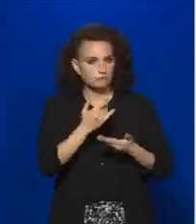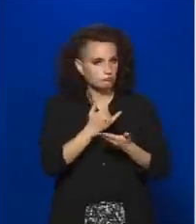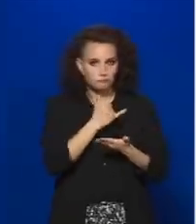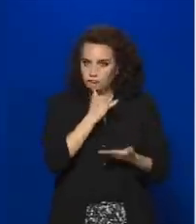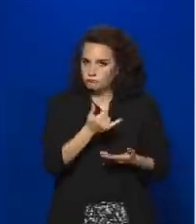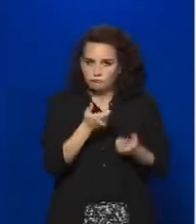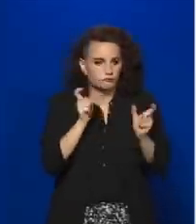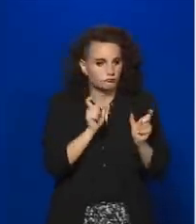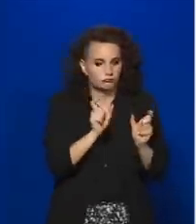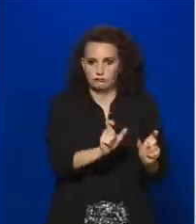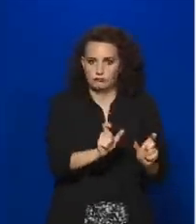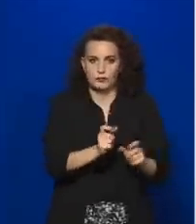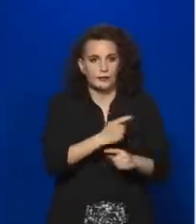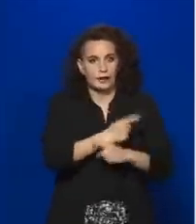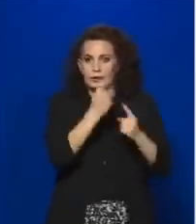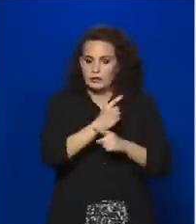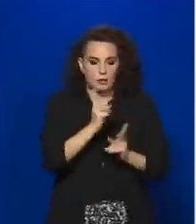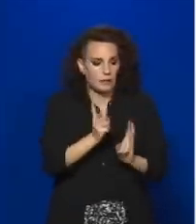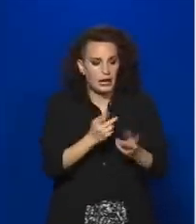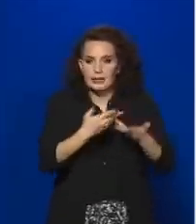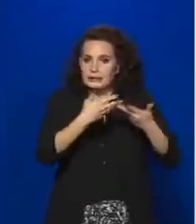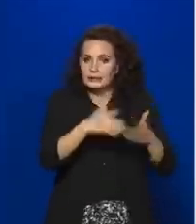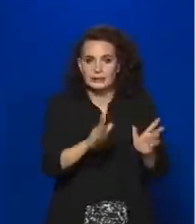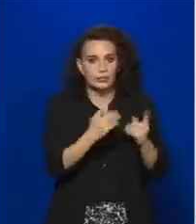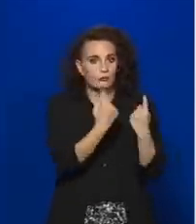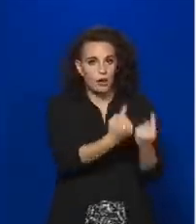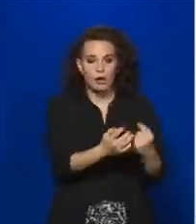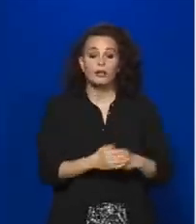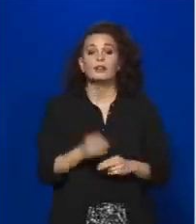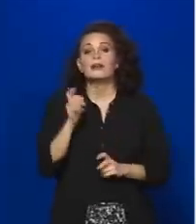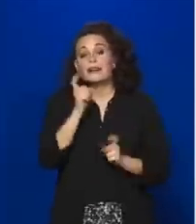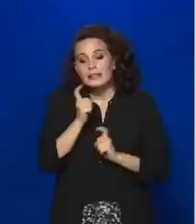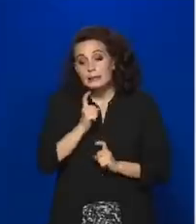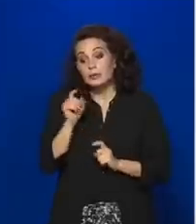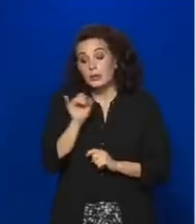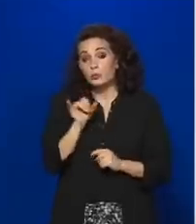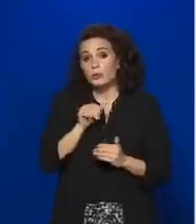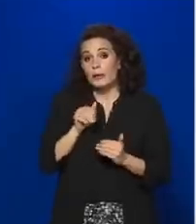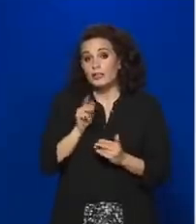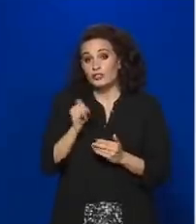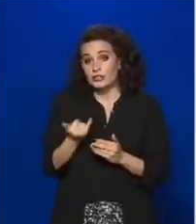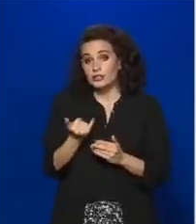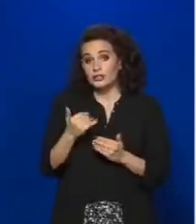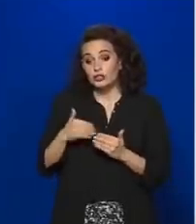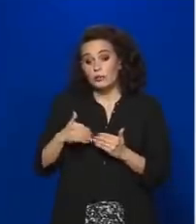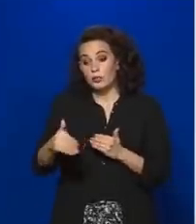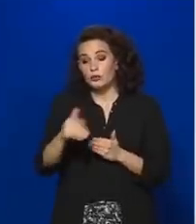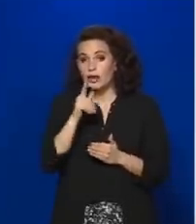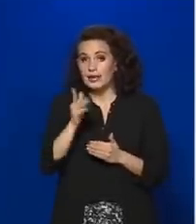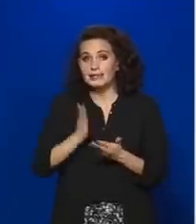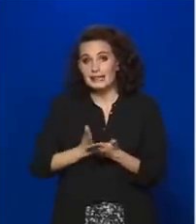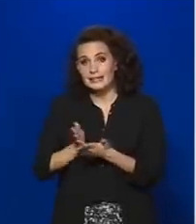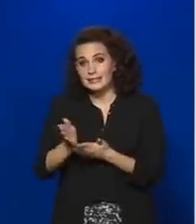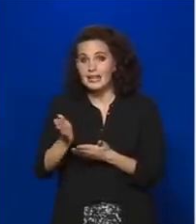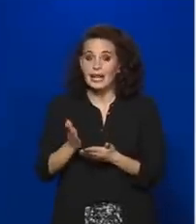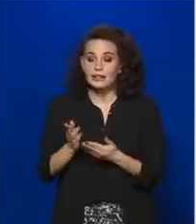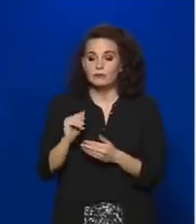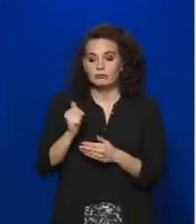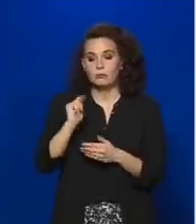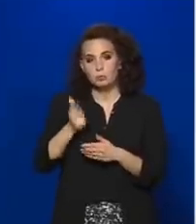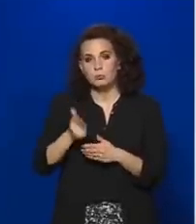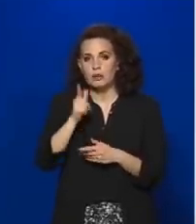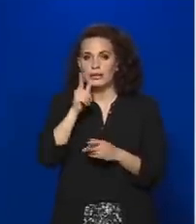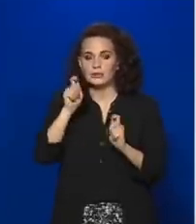akadályban nem ütközik, tehát egész nap nyitva lehetnek a boltok. Reméljük, hogy Budapesten is ebbe az irányba tudunk haladni, erről holnap-holnap után születik